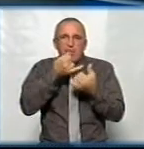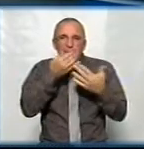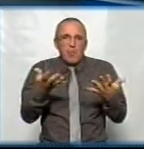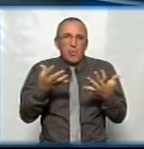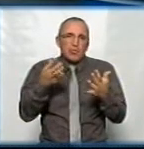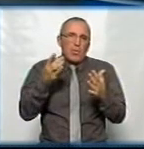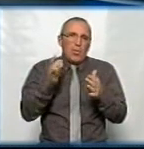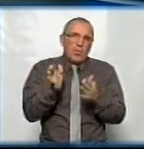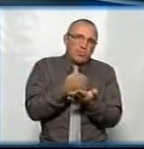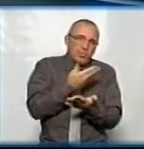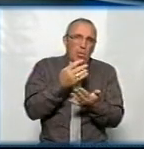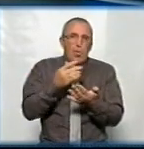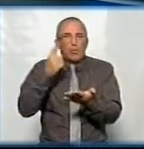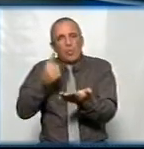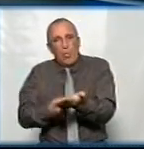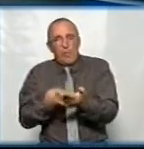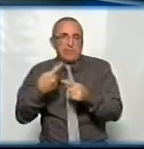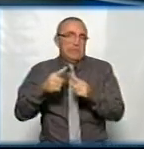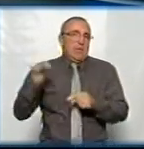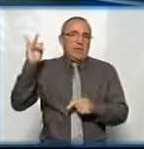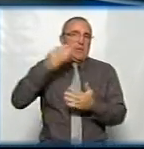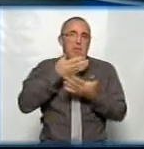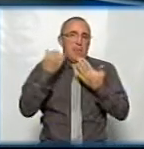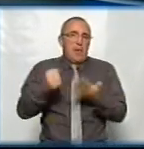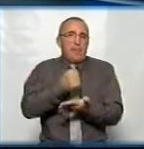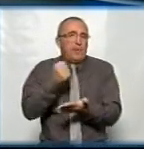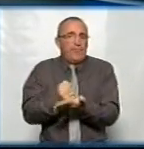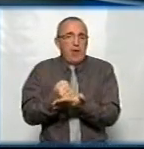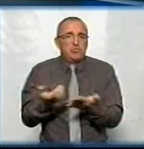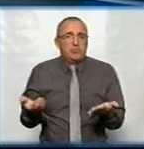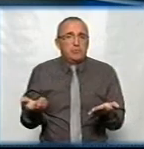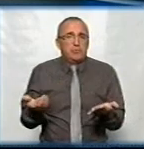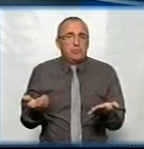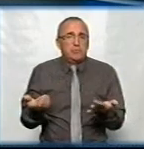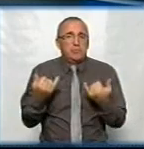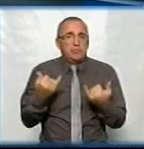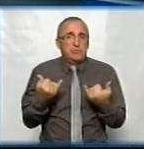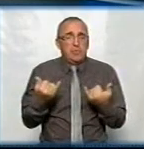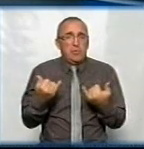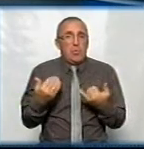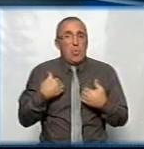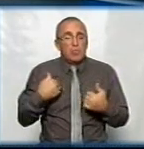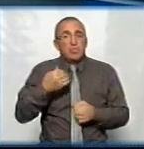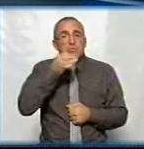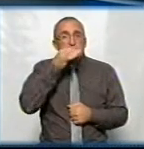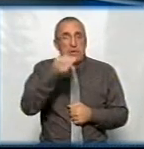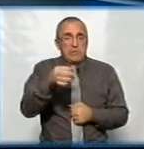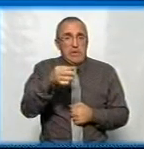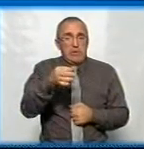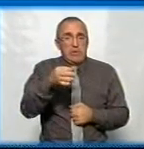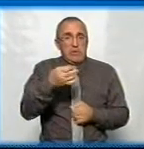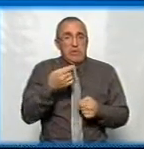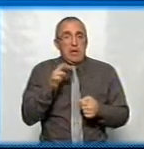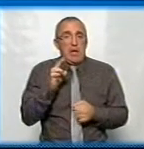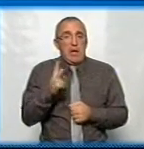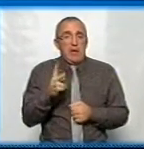спростувати, не довести. Тому що це історія, яка не має підтвердження. Я зараз, в принципі, хочу сказати, так